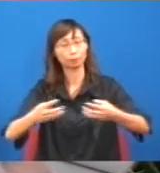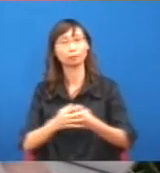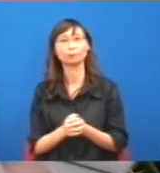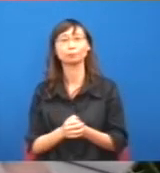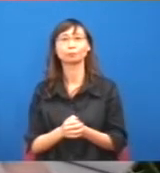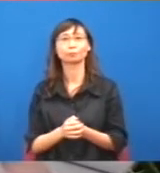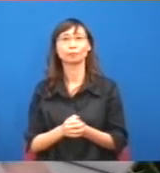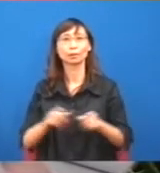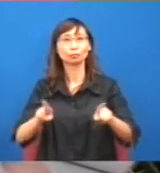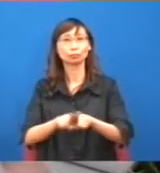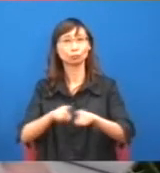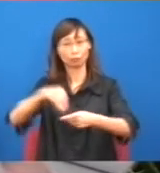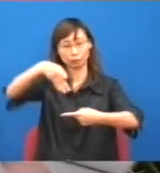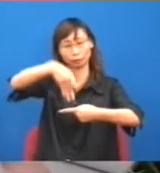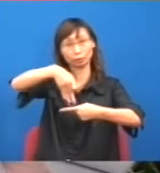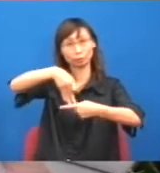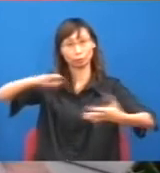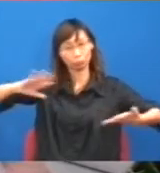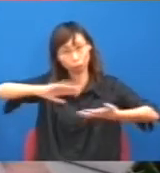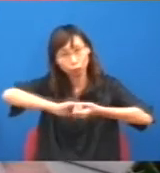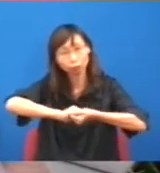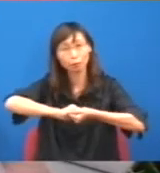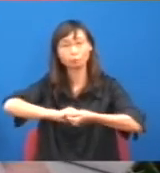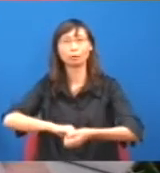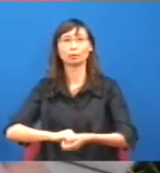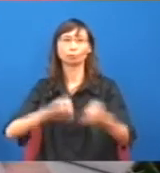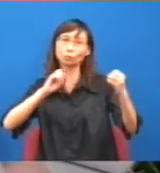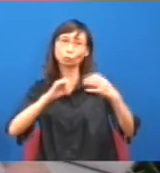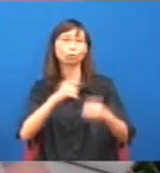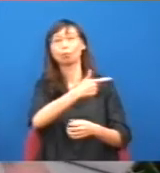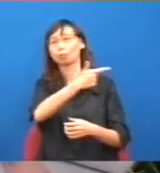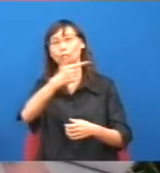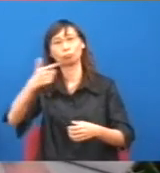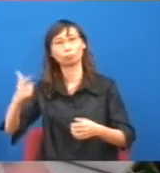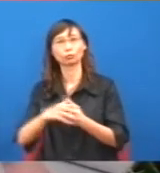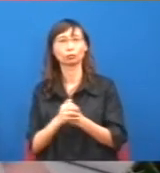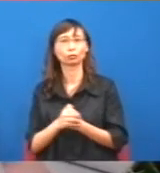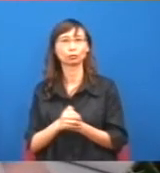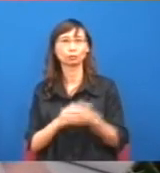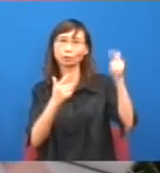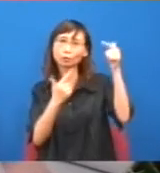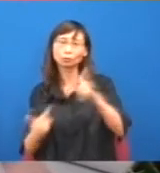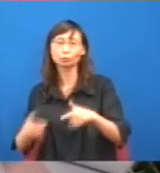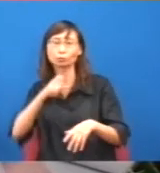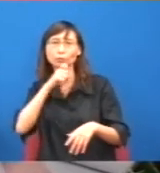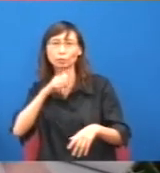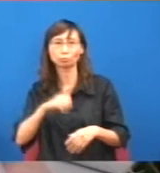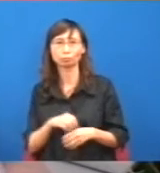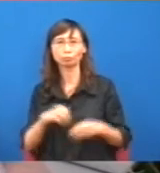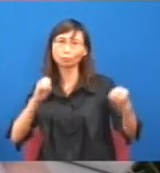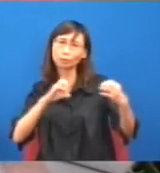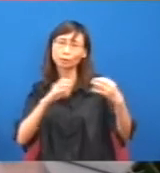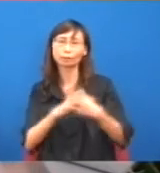跟深圳融合,他又出口術講很多次了,現在東還完,反而他